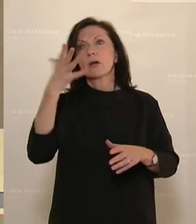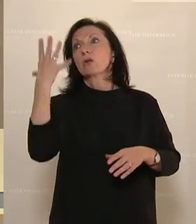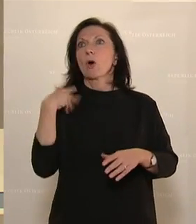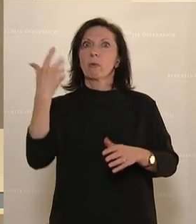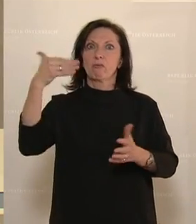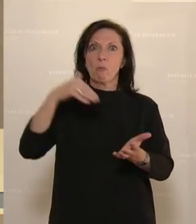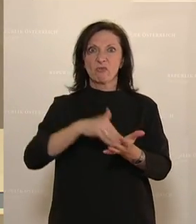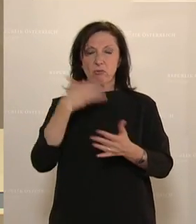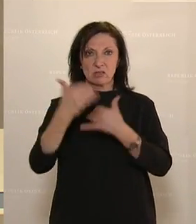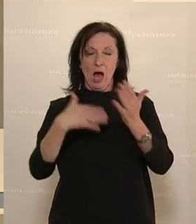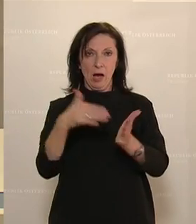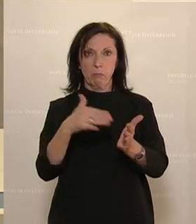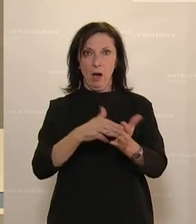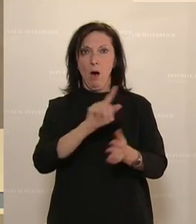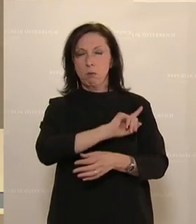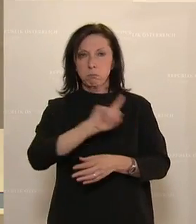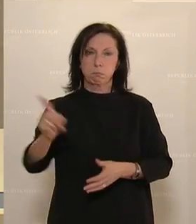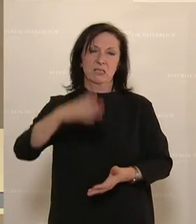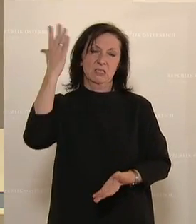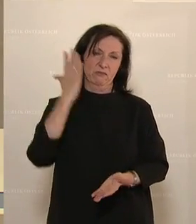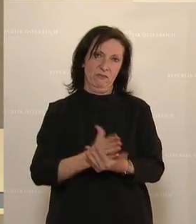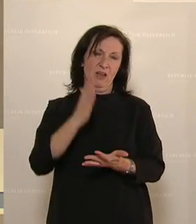angehört. Dafür brauchen wir Evidenz.